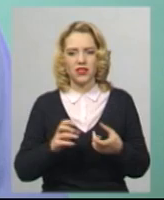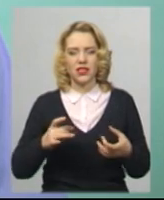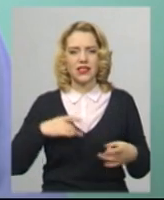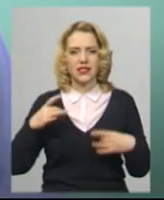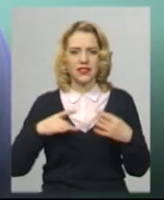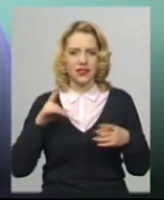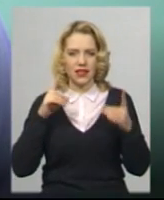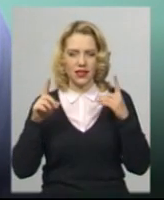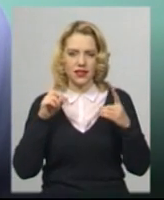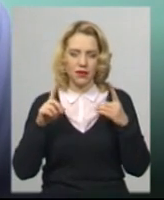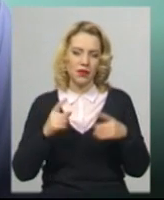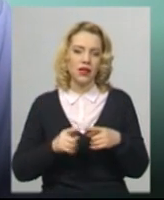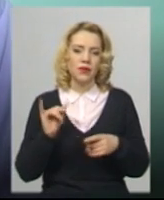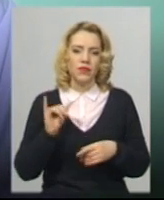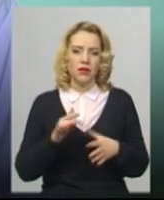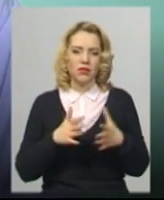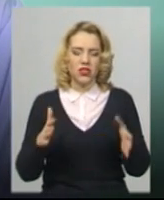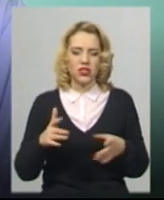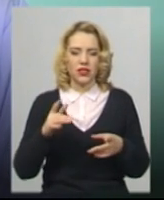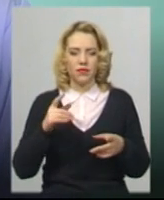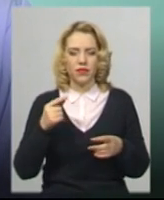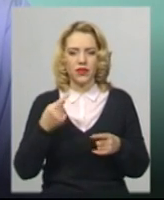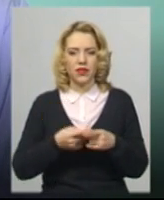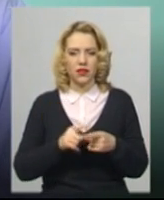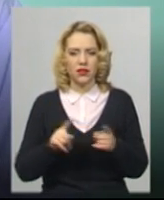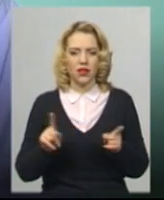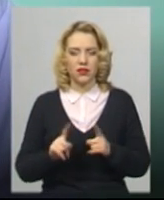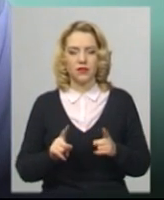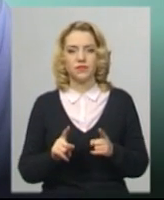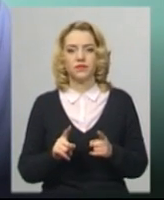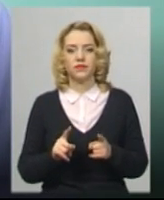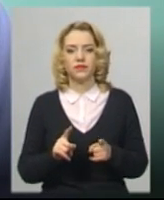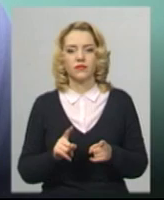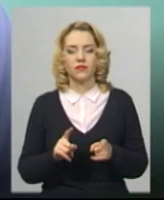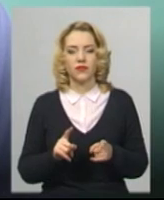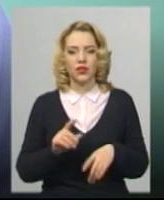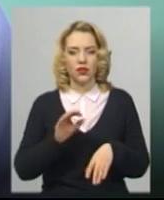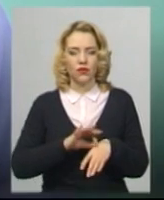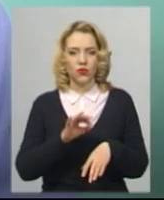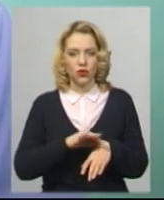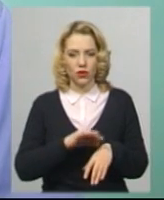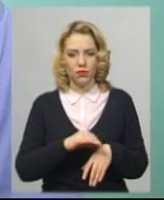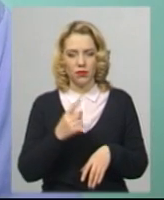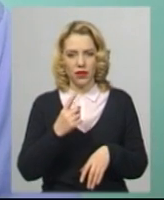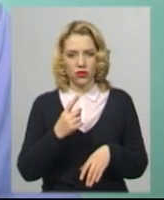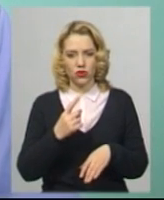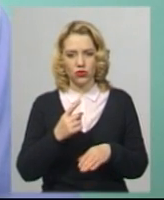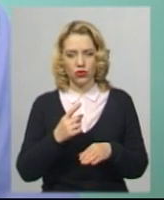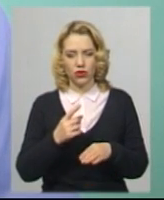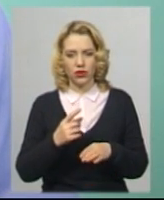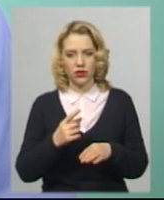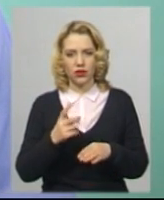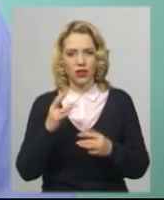Більше стресами зв'язані, більше хвороби. Ті, які хвороби безпосередньо першої лінії, говориться,